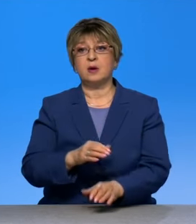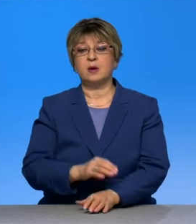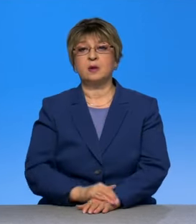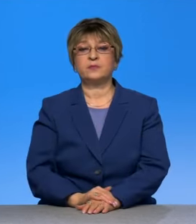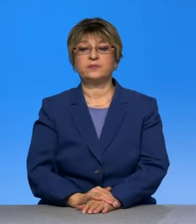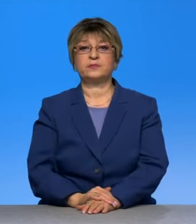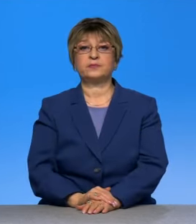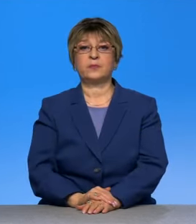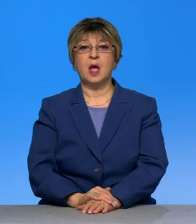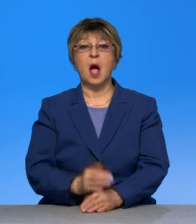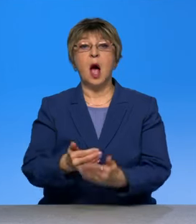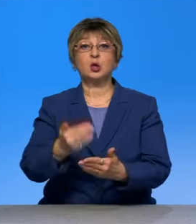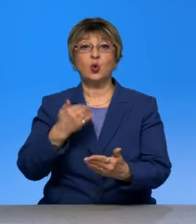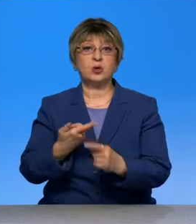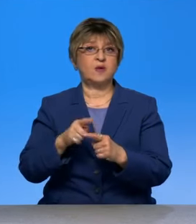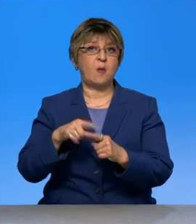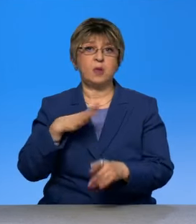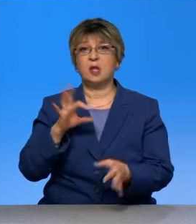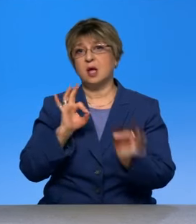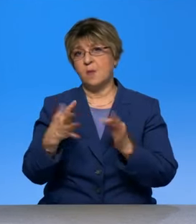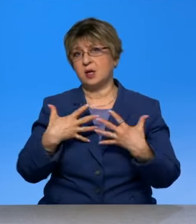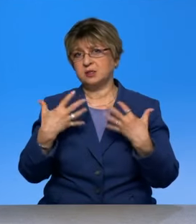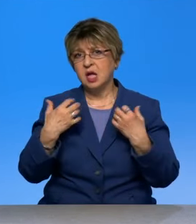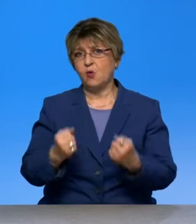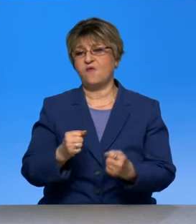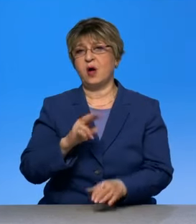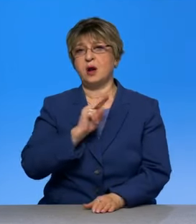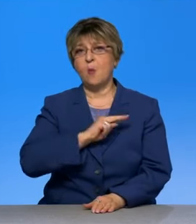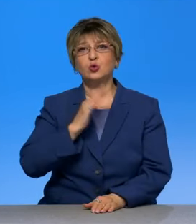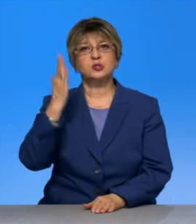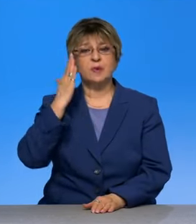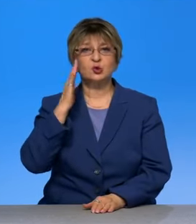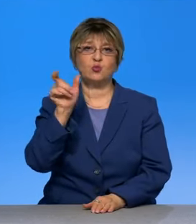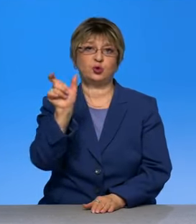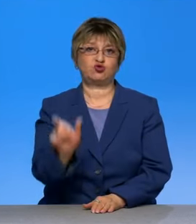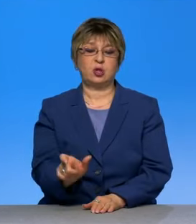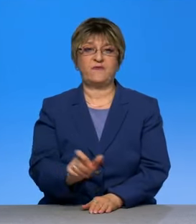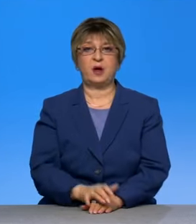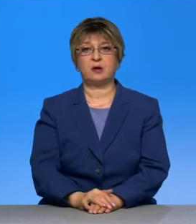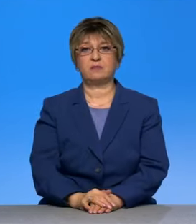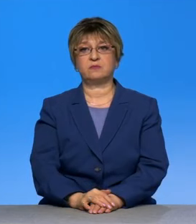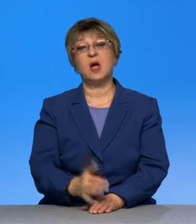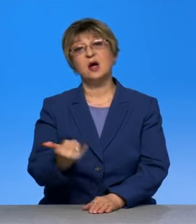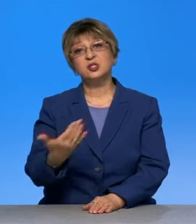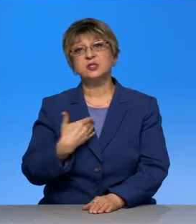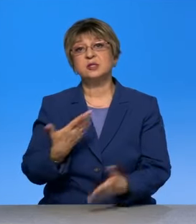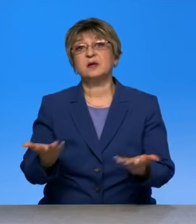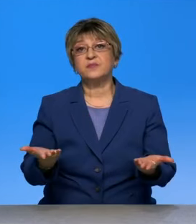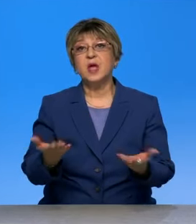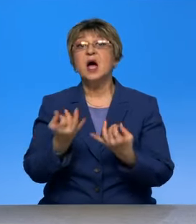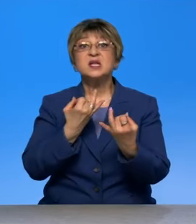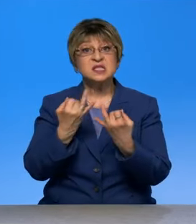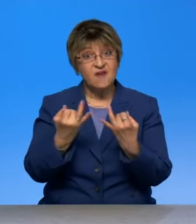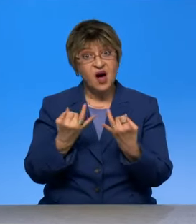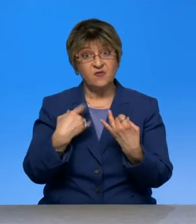А до этого я была совершенно нормально, работоспособна человеком. Вот. Сейчас вот я даже разговариваю,